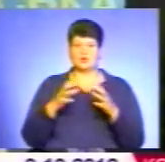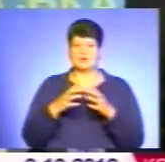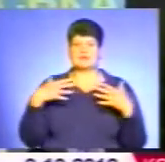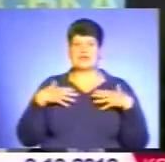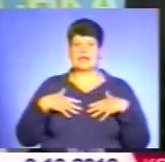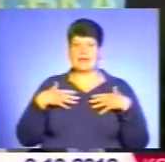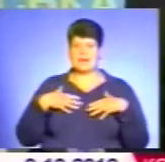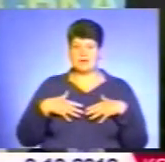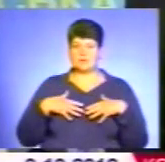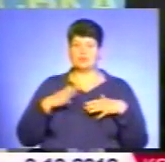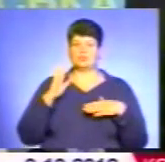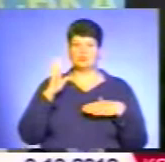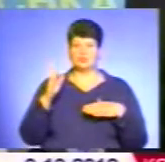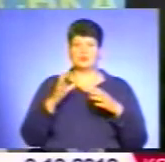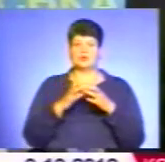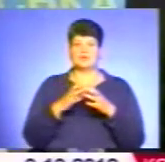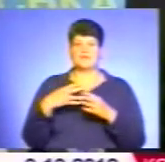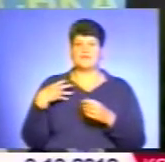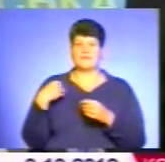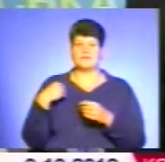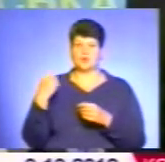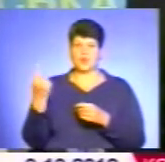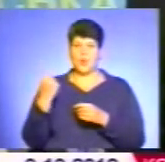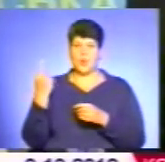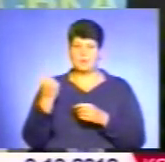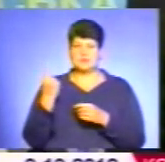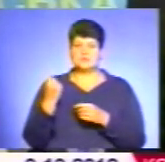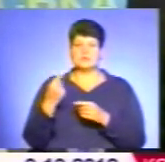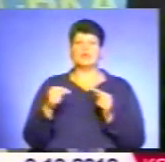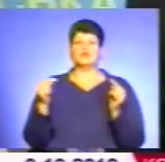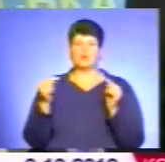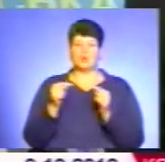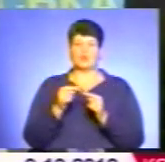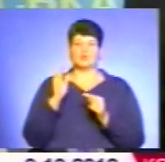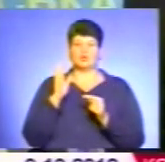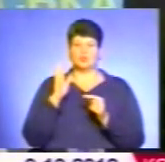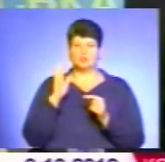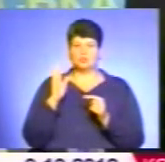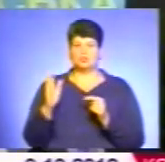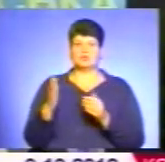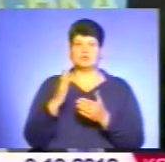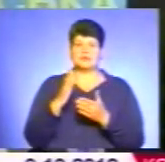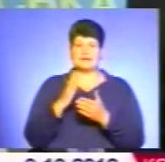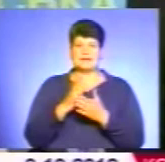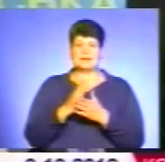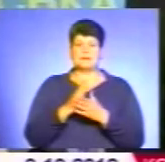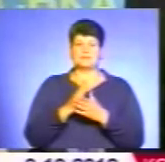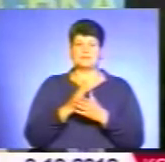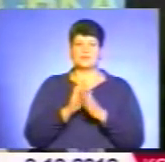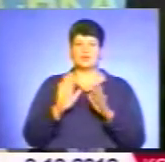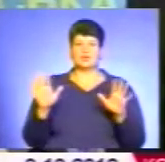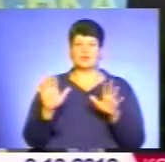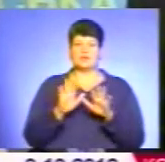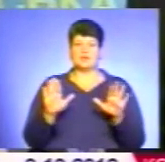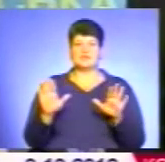Буде колектив з Львівської області. І точно буде, є козацький такий дуковий оркестр в місті